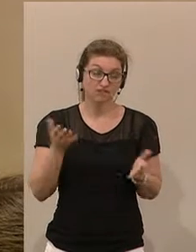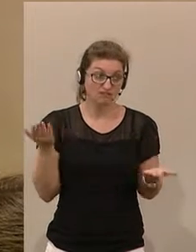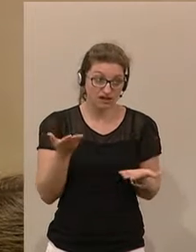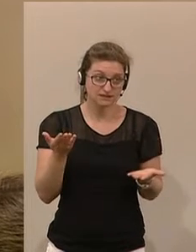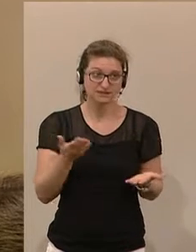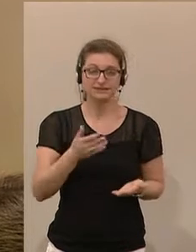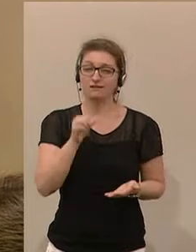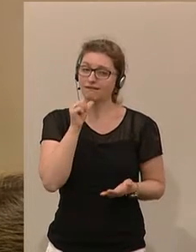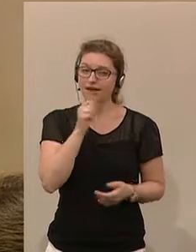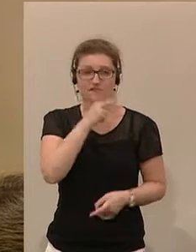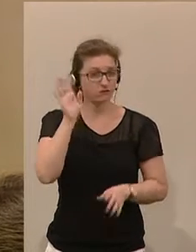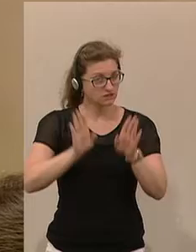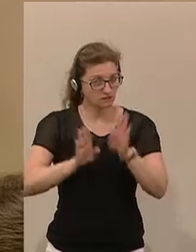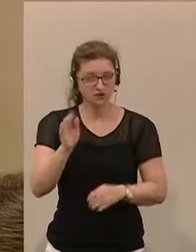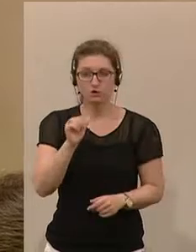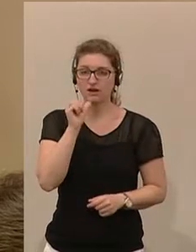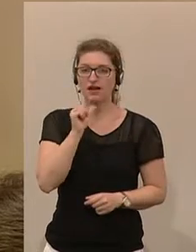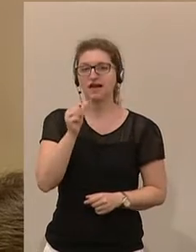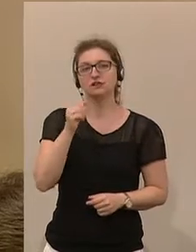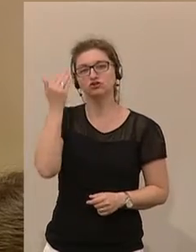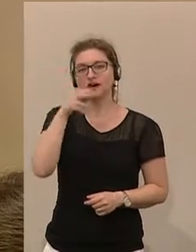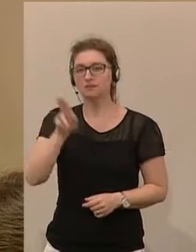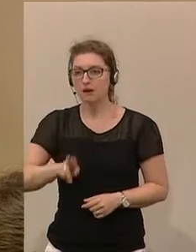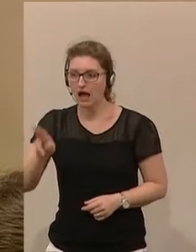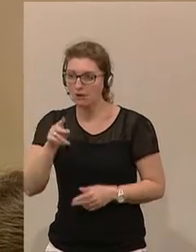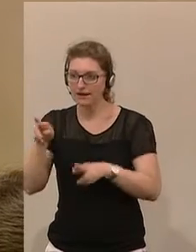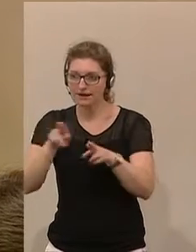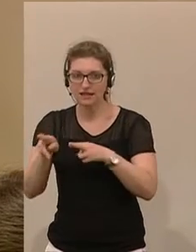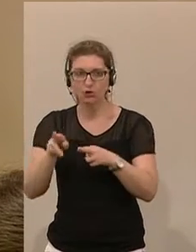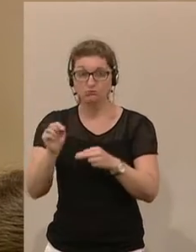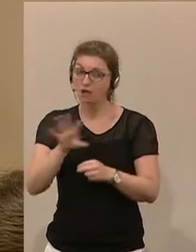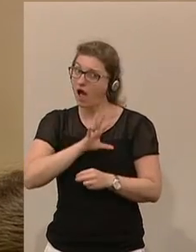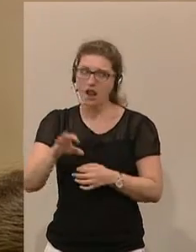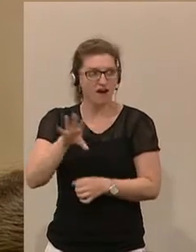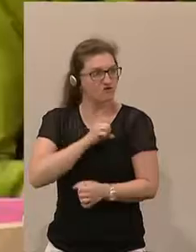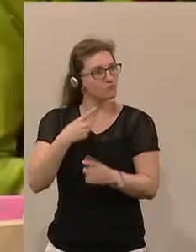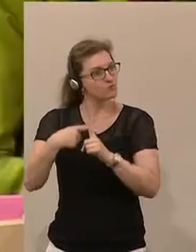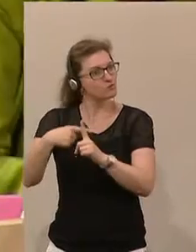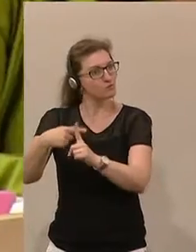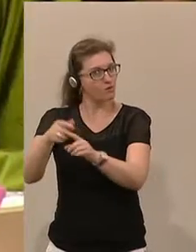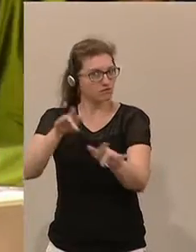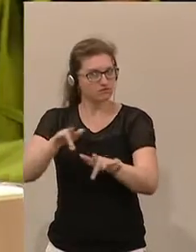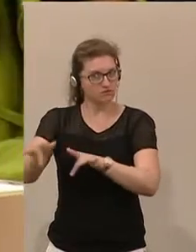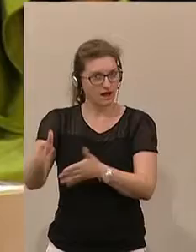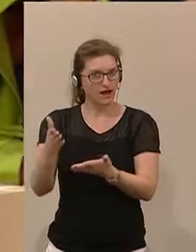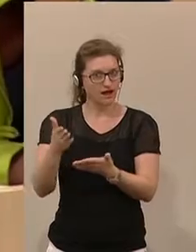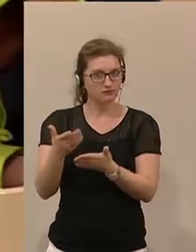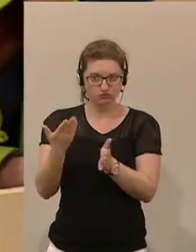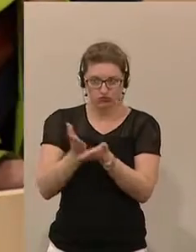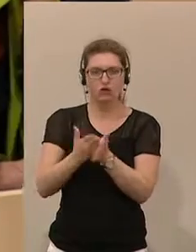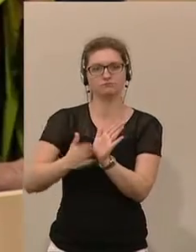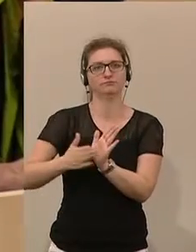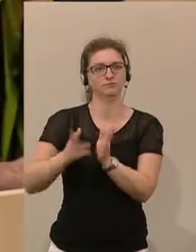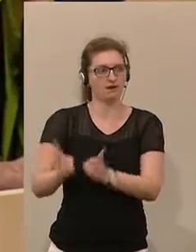Volksabstimmung, Volksabstimmung und keine schwarz-blaue Regierung mit all den Erfolgen, die hier nachzuweisen